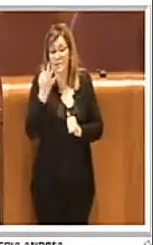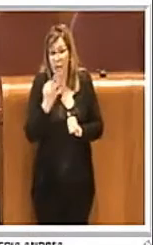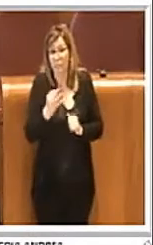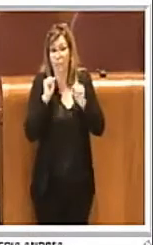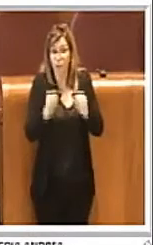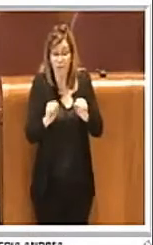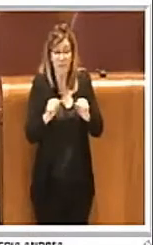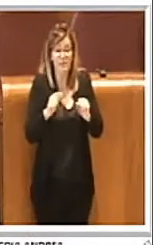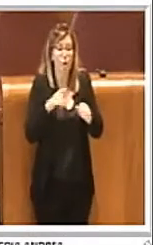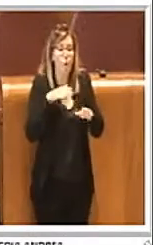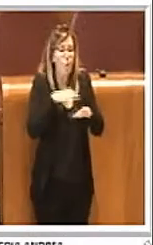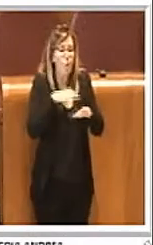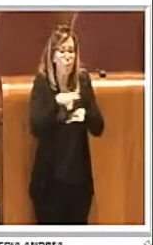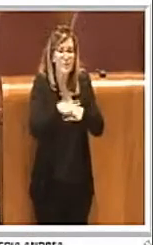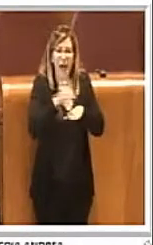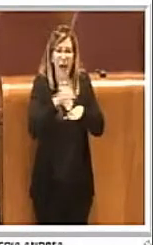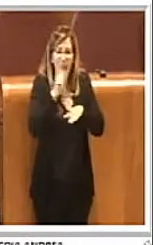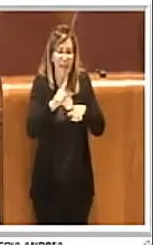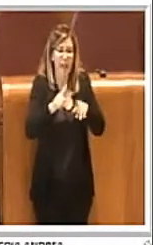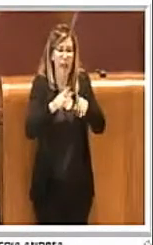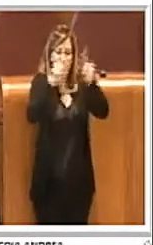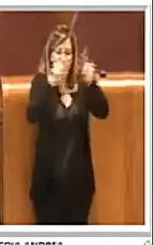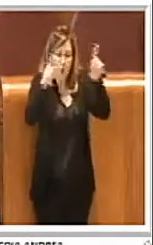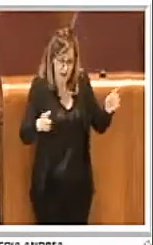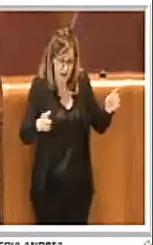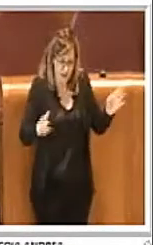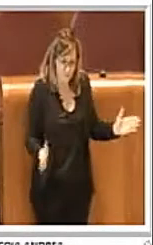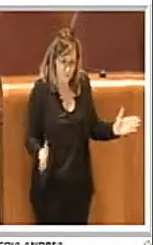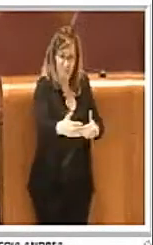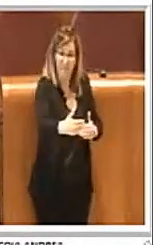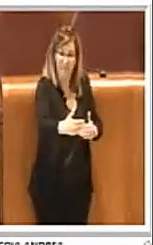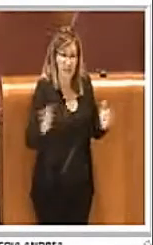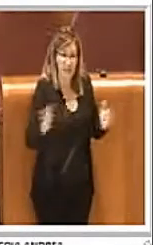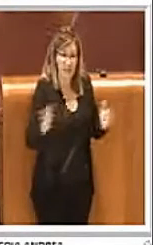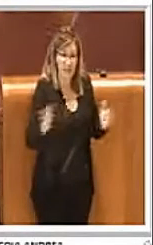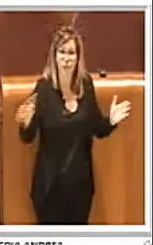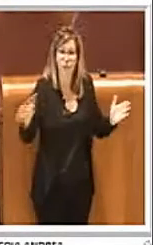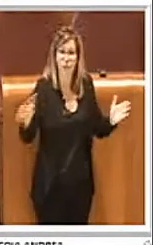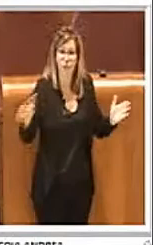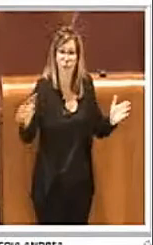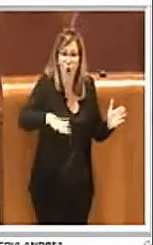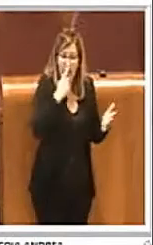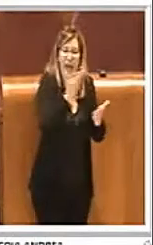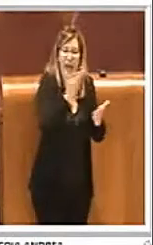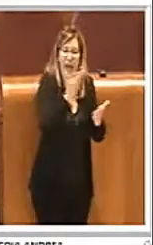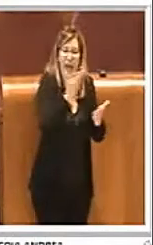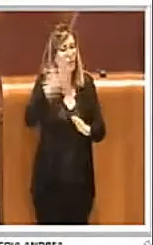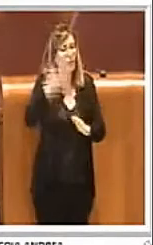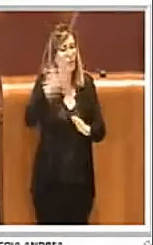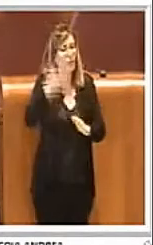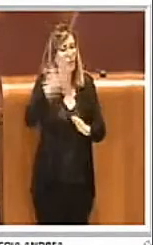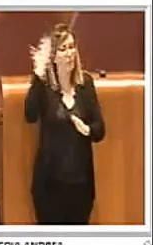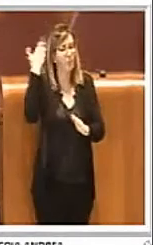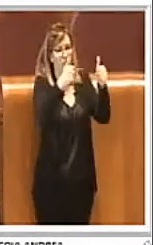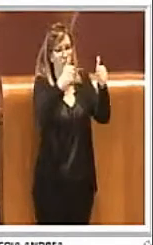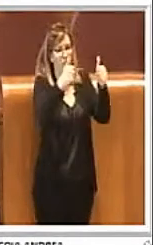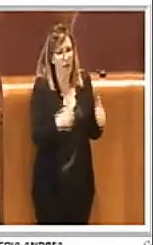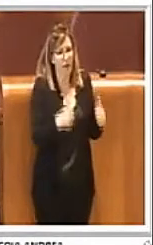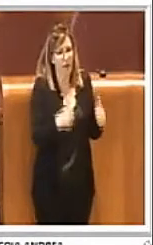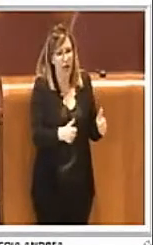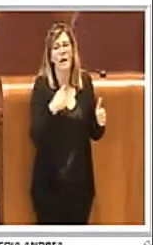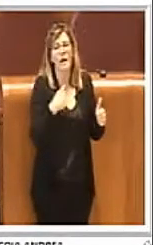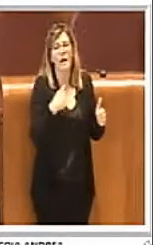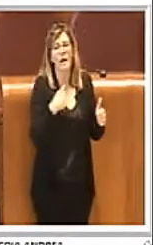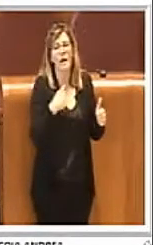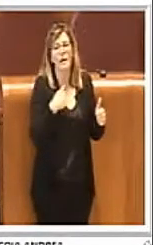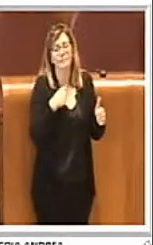locali dei bidoni, delle dimensioni previste dal precedente bando. Quindi si cerca una flessibilità nella